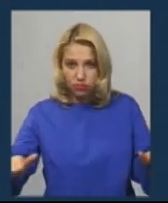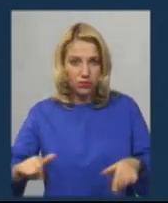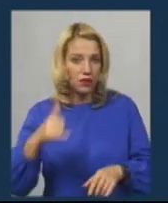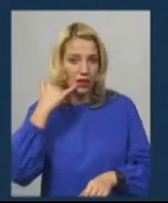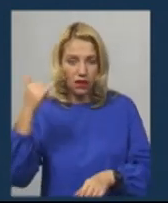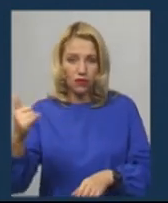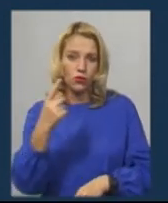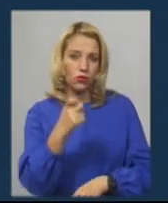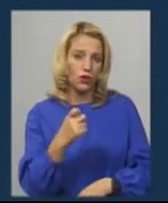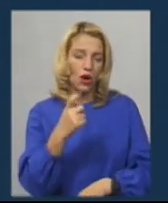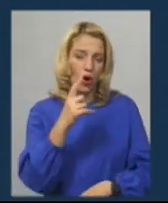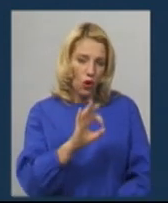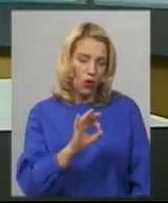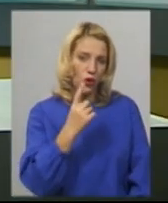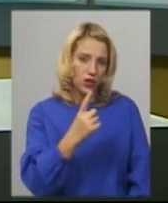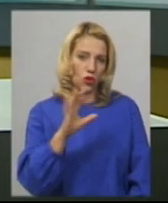за номером 101.